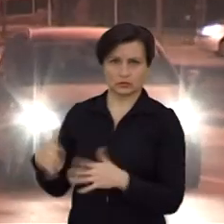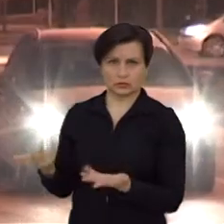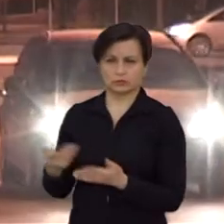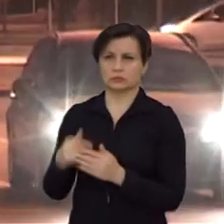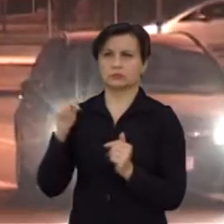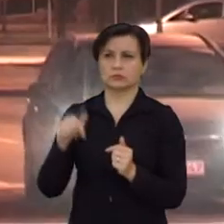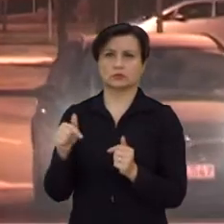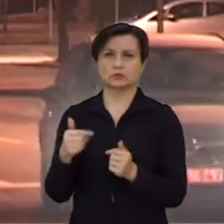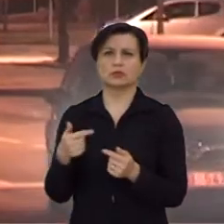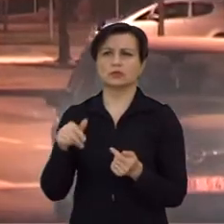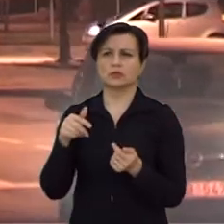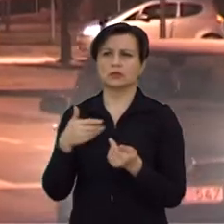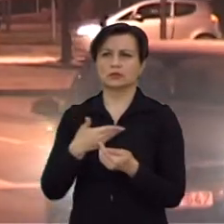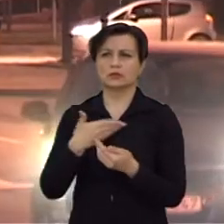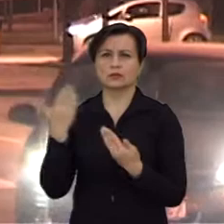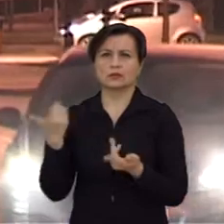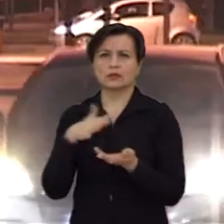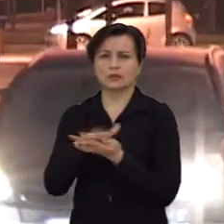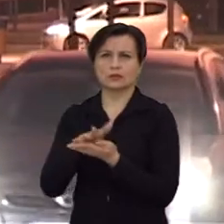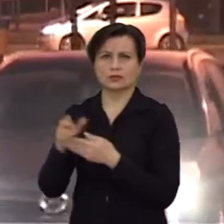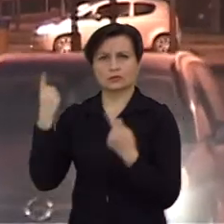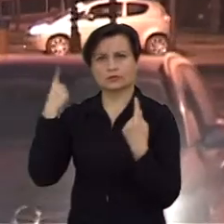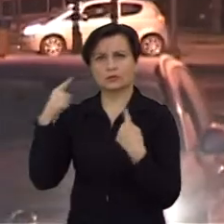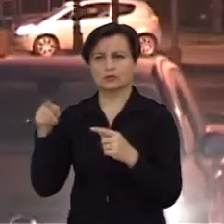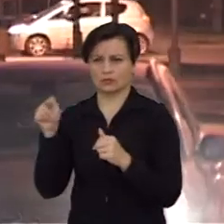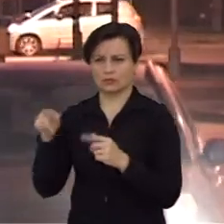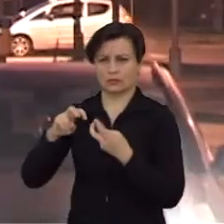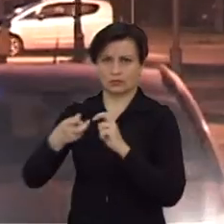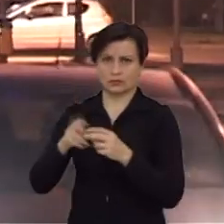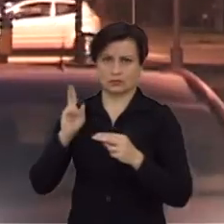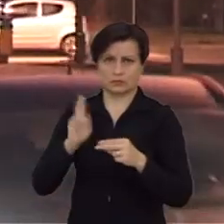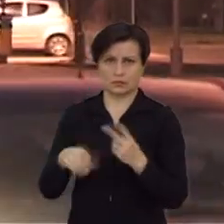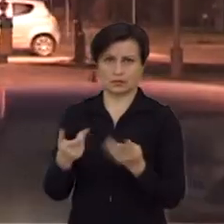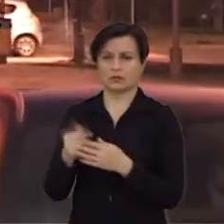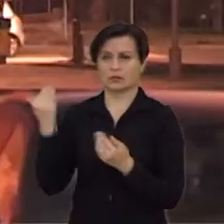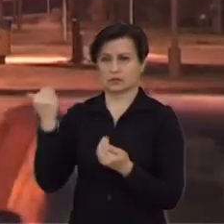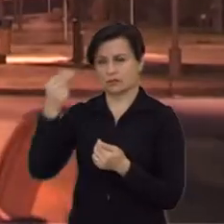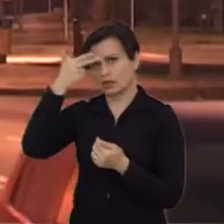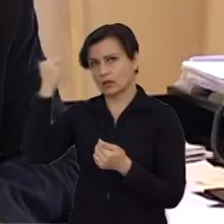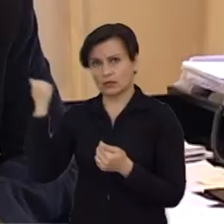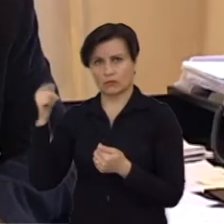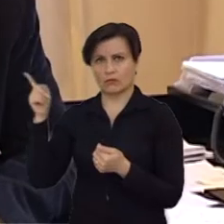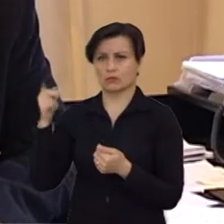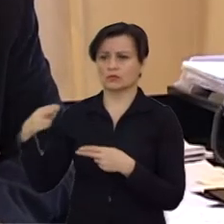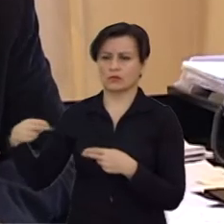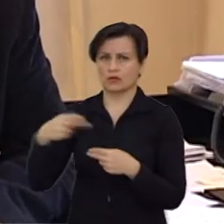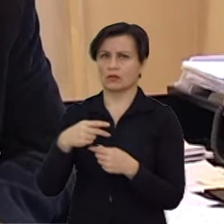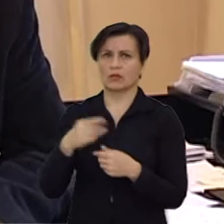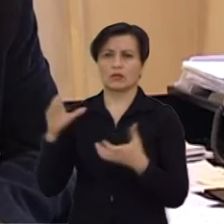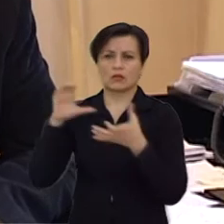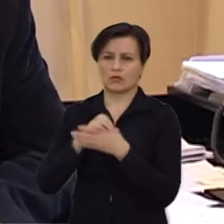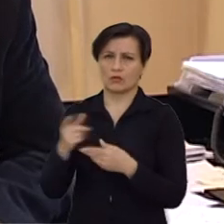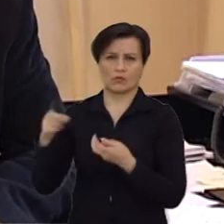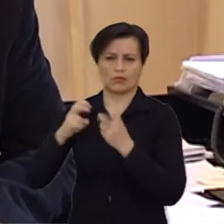nereguoja. Ir šiandien dienai ieškome kitų sprendimų būdų, kaip tą problemą įspręs, kadangi Lietuvos geležinkeliai gerą